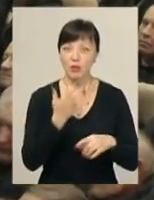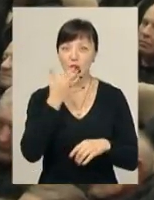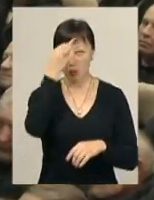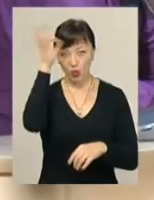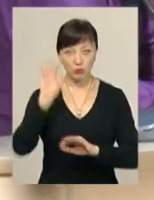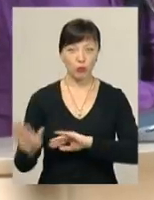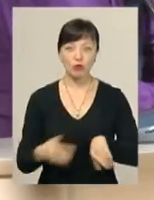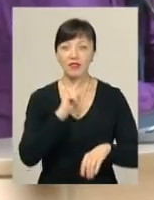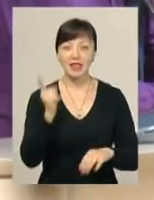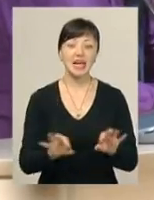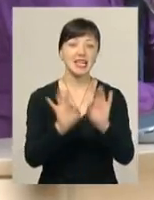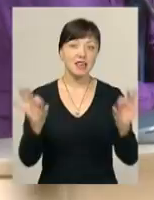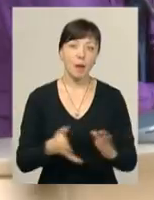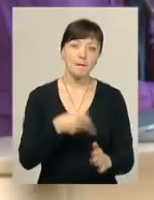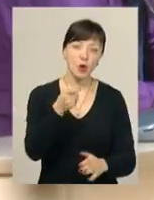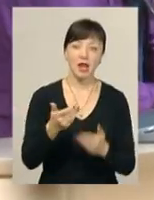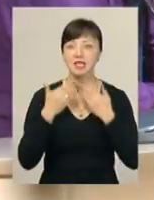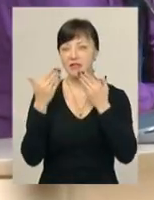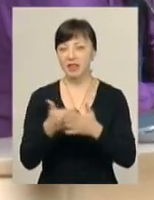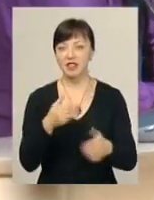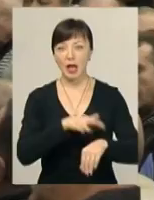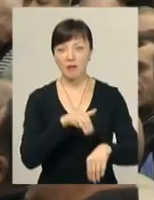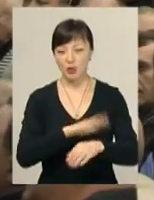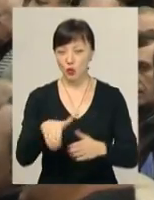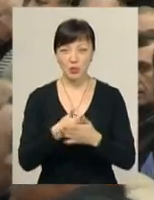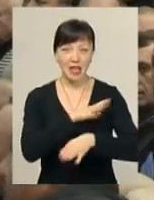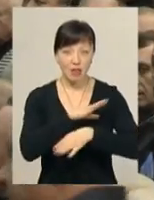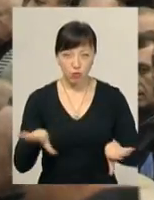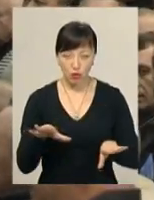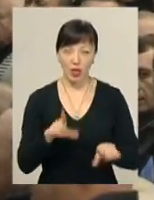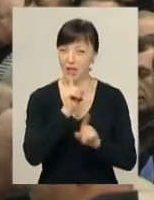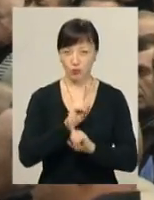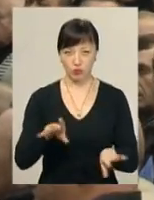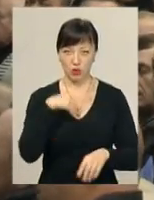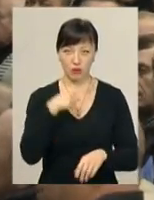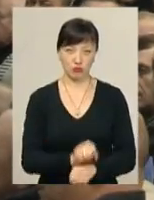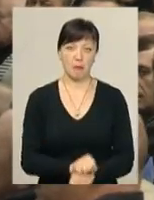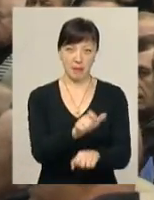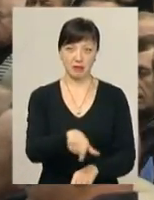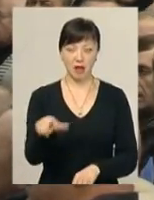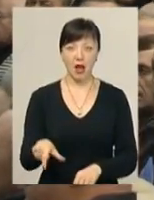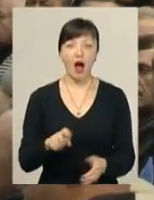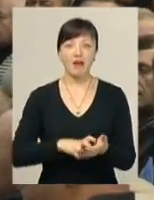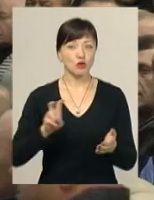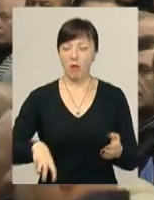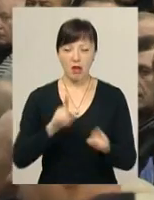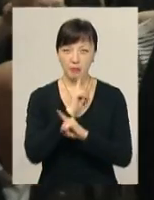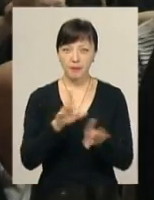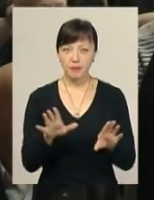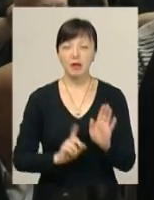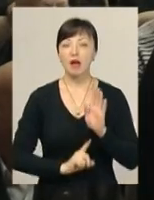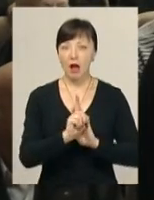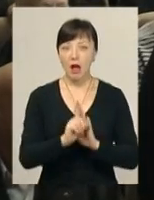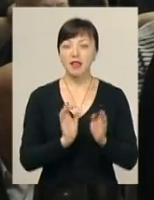пройшов рік, однак ніяких подань чи звернень від МВС і досі не було, та й не буде впевнені мітингарі. Та відступати не збираються. Для